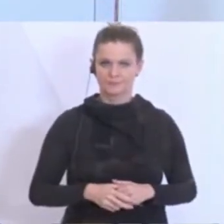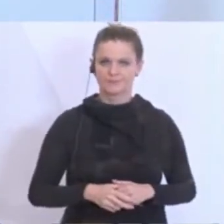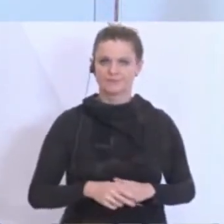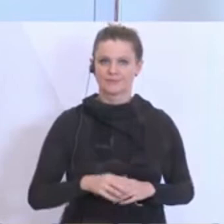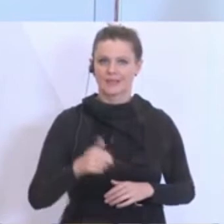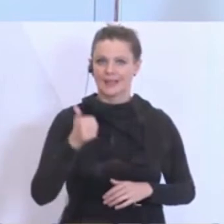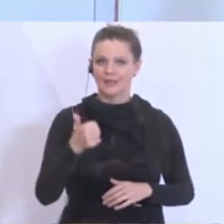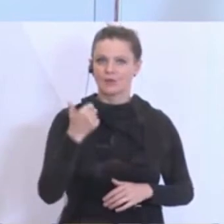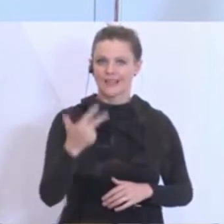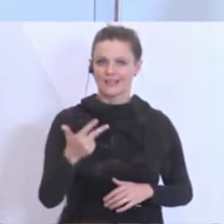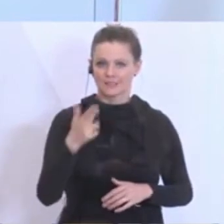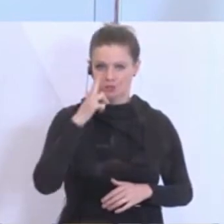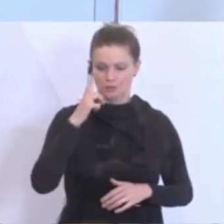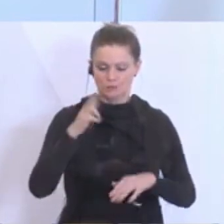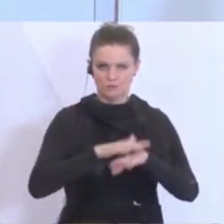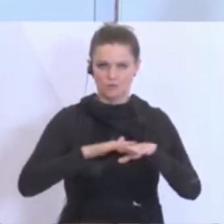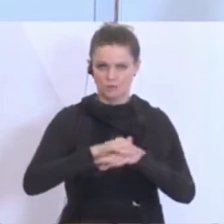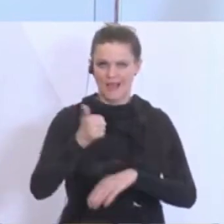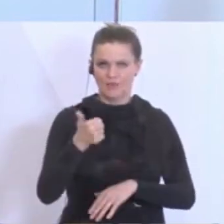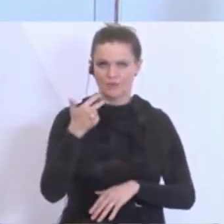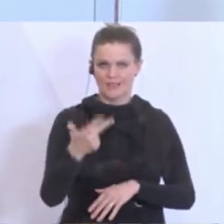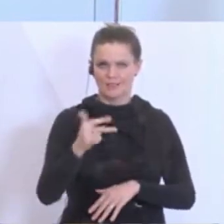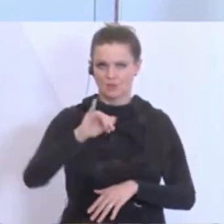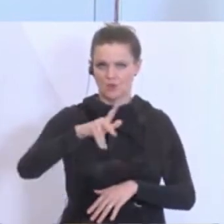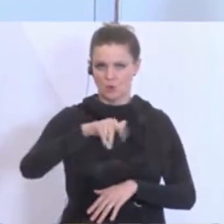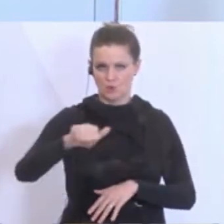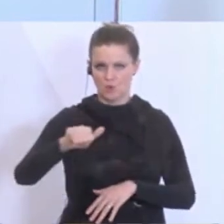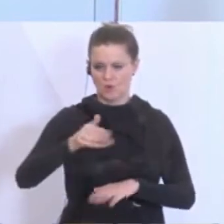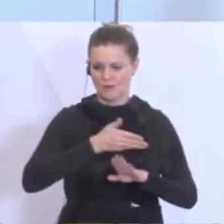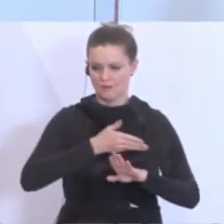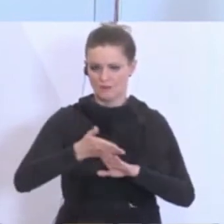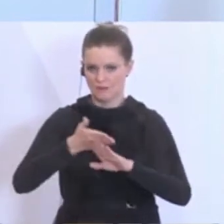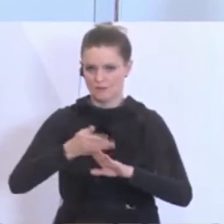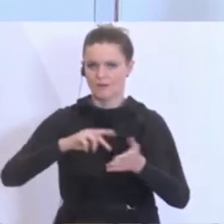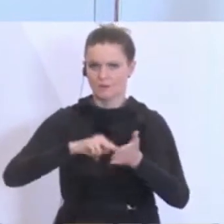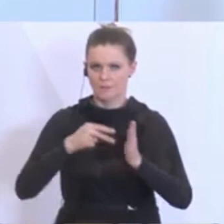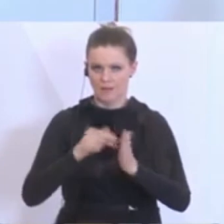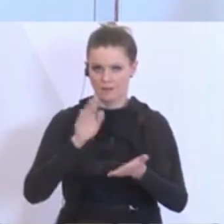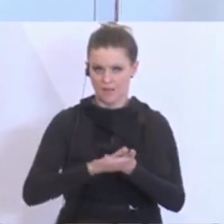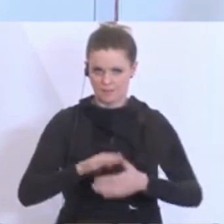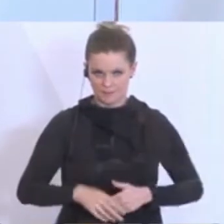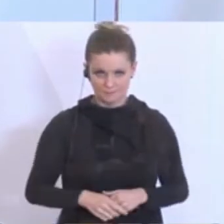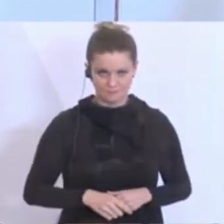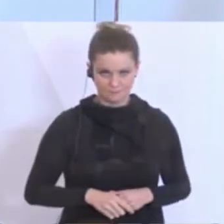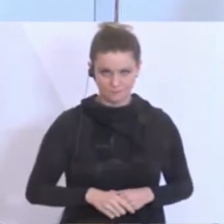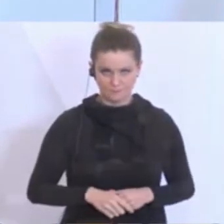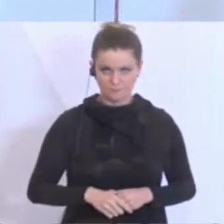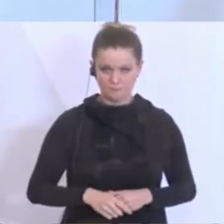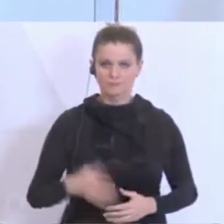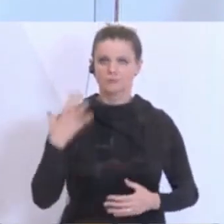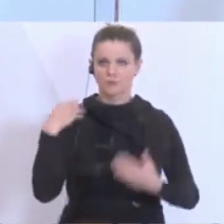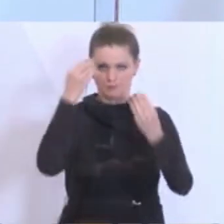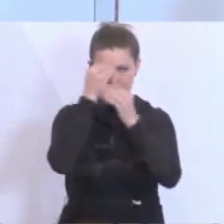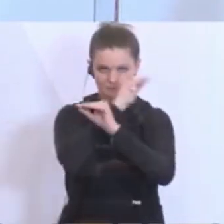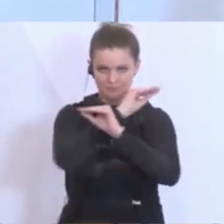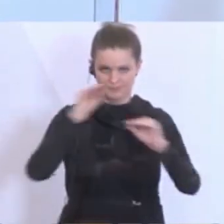2020 geplant. Ich möchte an dieser Stelle explizit noch einmal darauf hinweisen, dass das